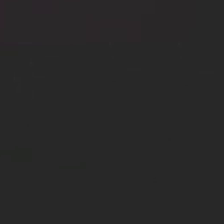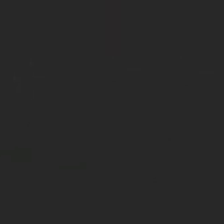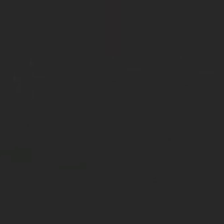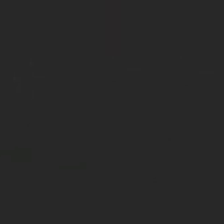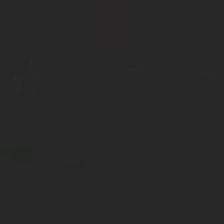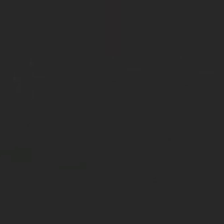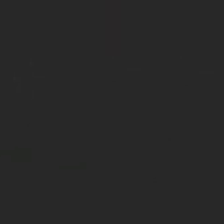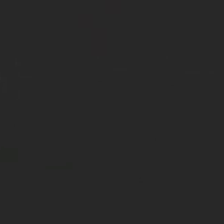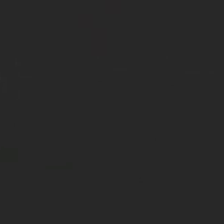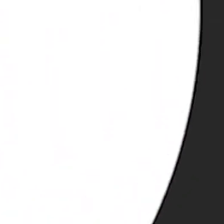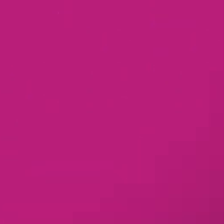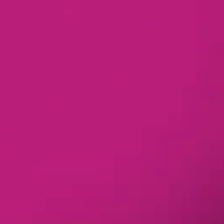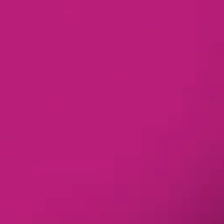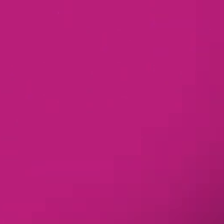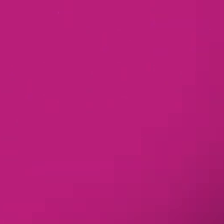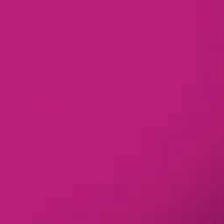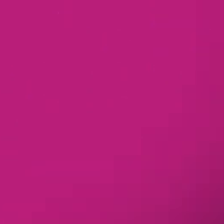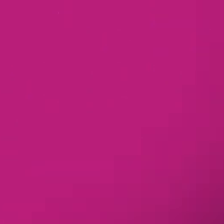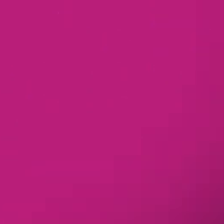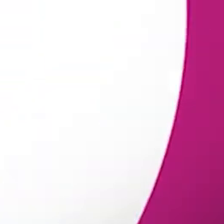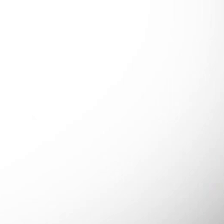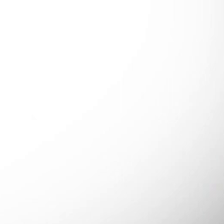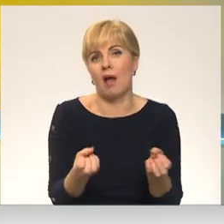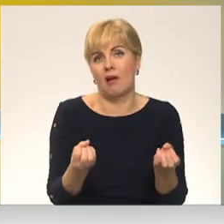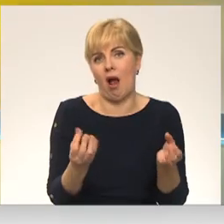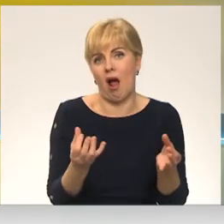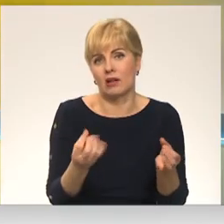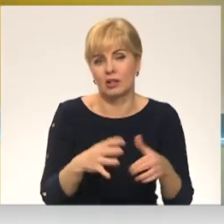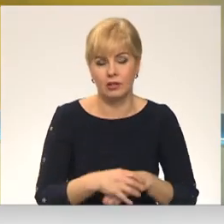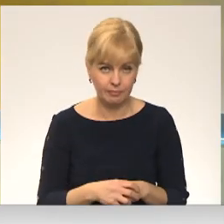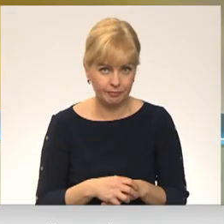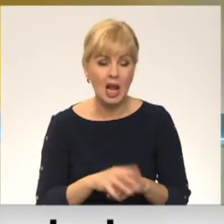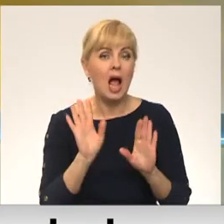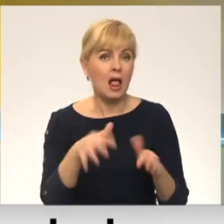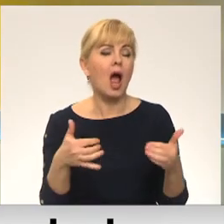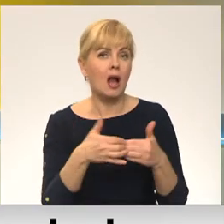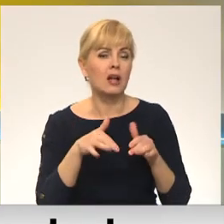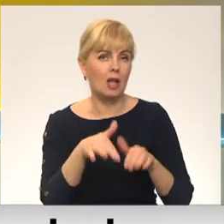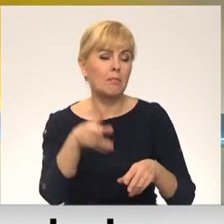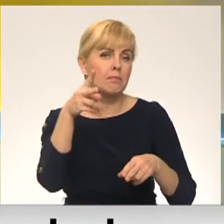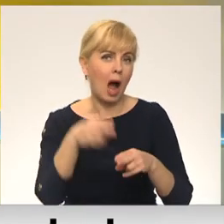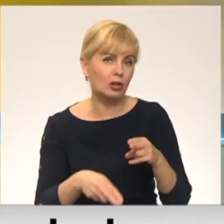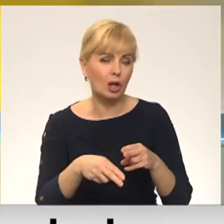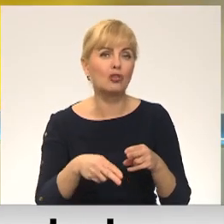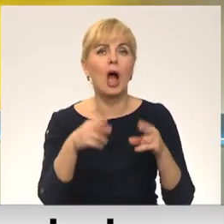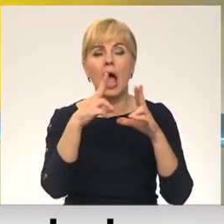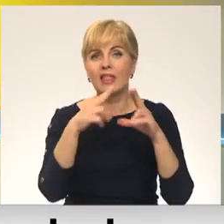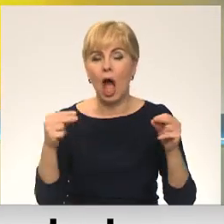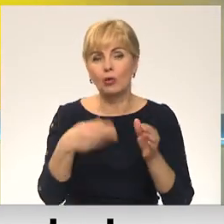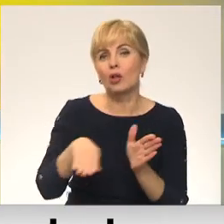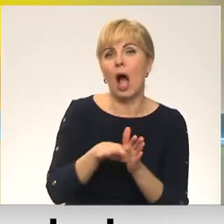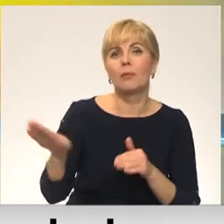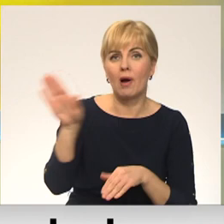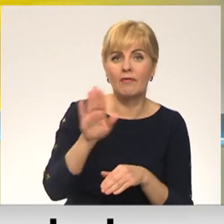Re, visi ēters ir te! Lai panāktu kara darbības pārtraukšanu, NATO un NATO dalību